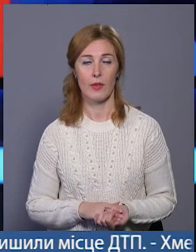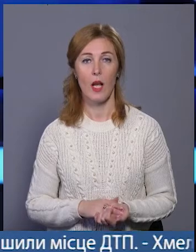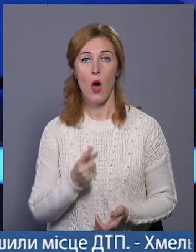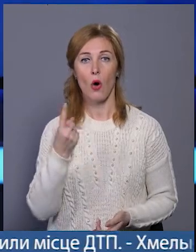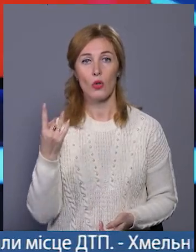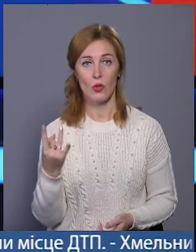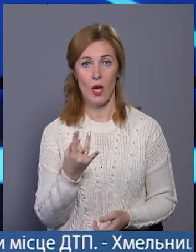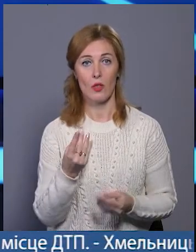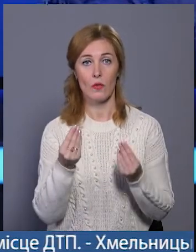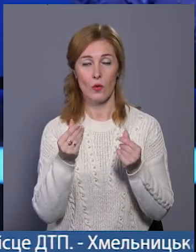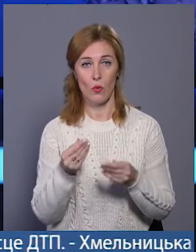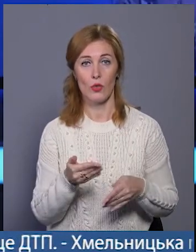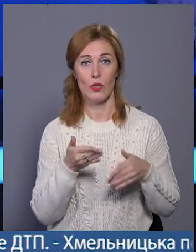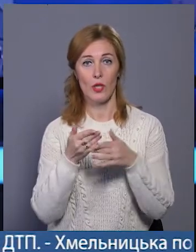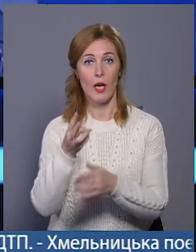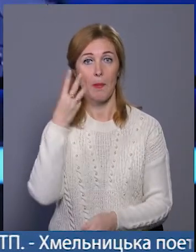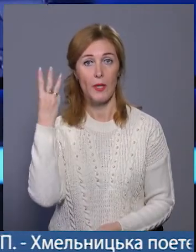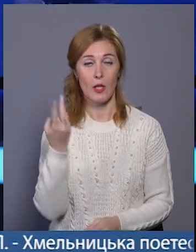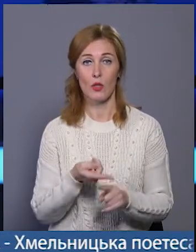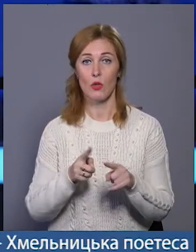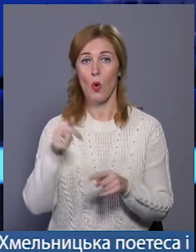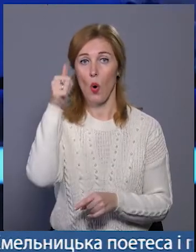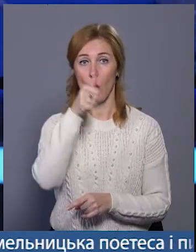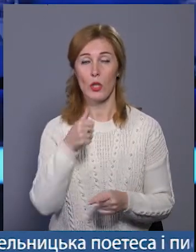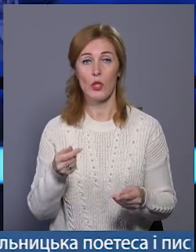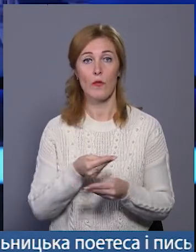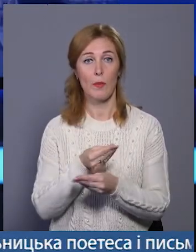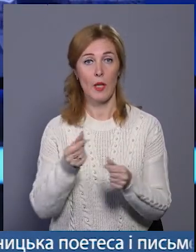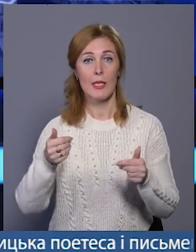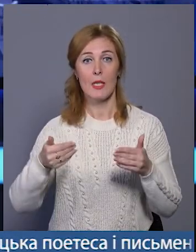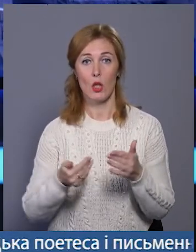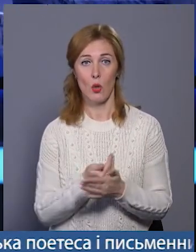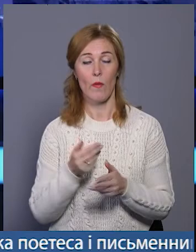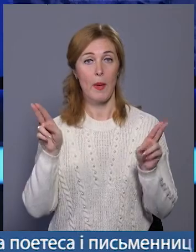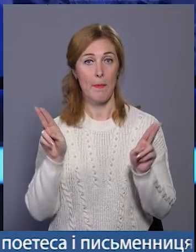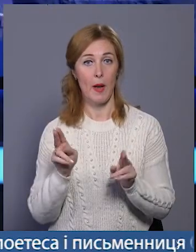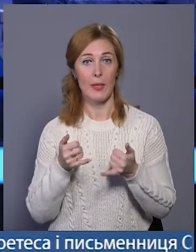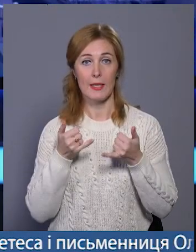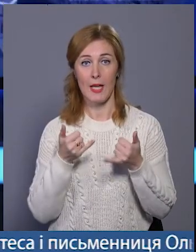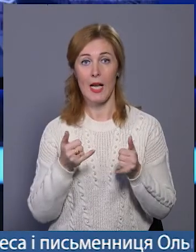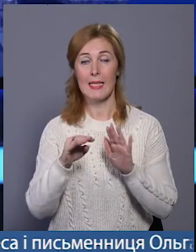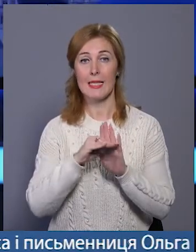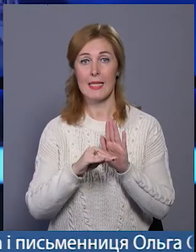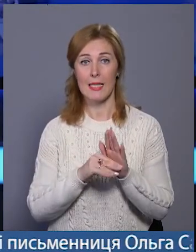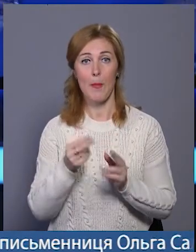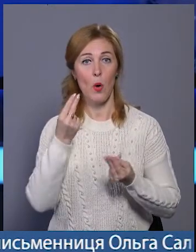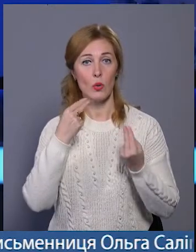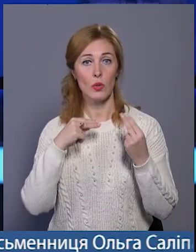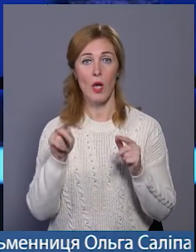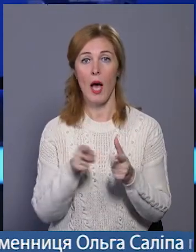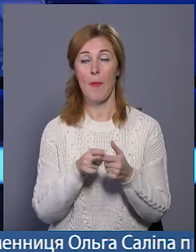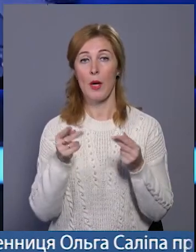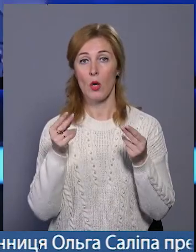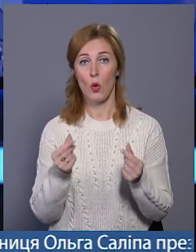Одноразову матеріальну допомогу хмельничанам цьогоріч виплачуватимуть за новим механізмом. Наразі систему удосконалюють, аби